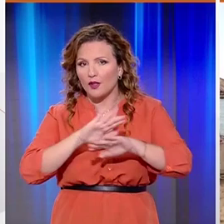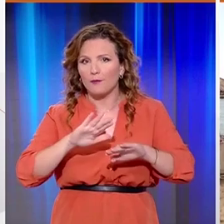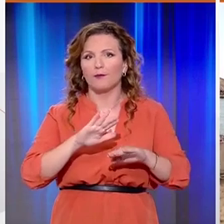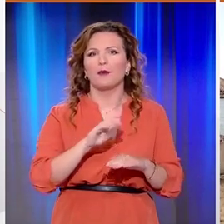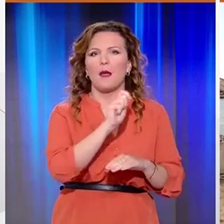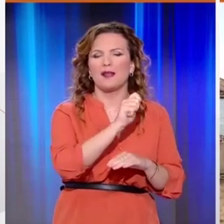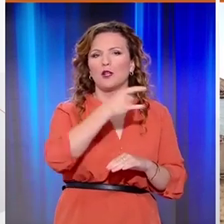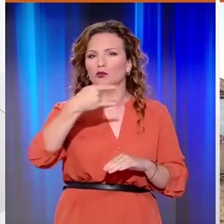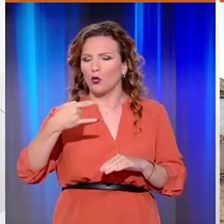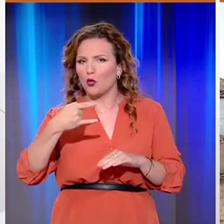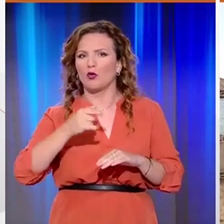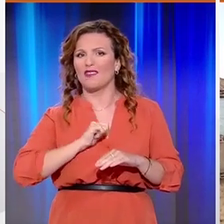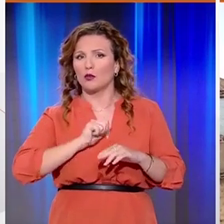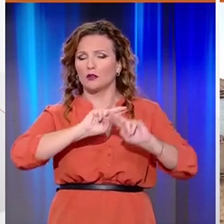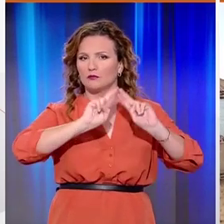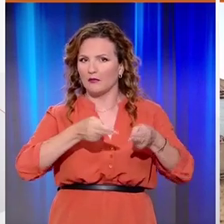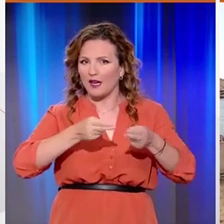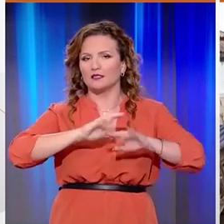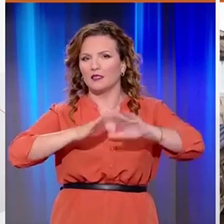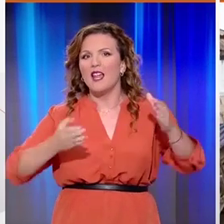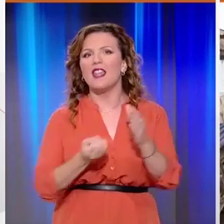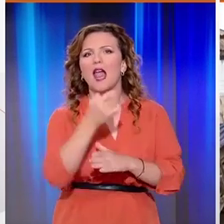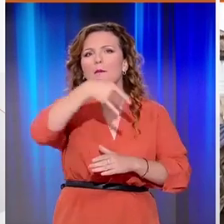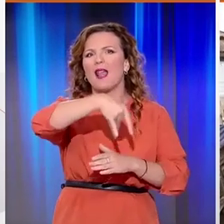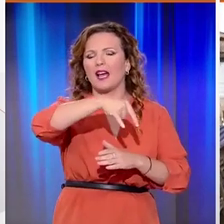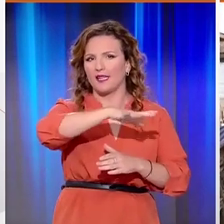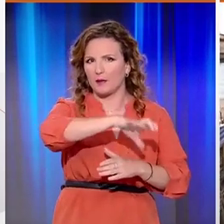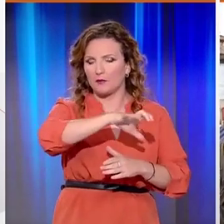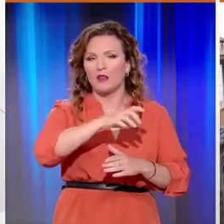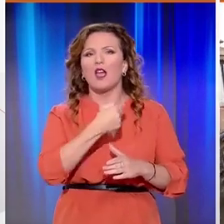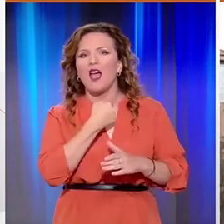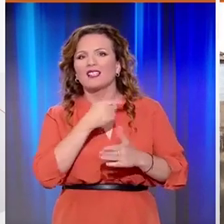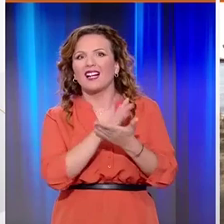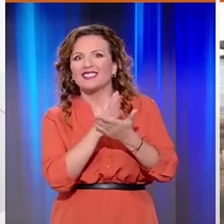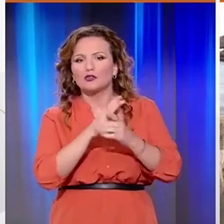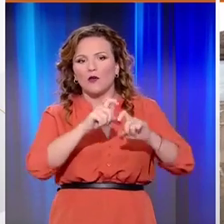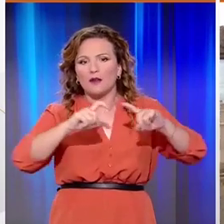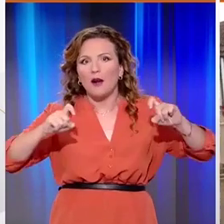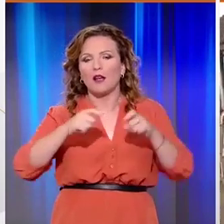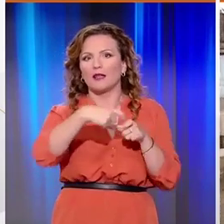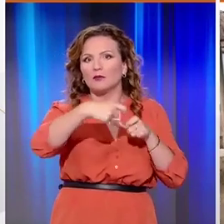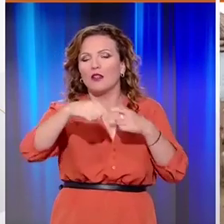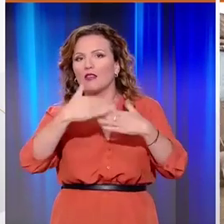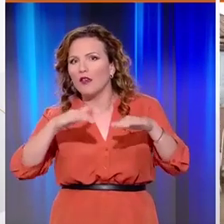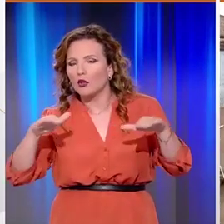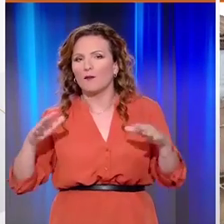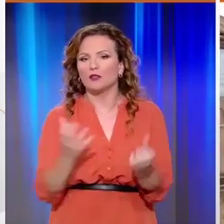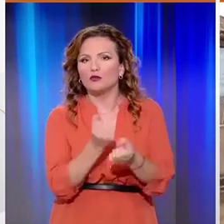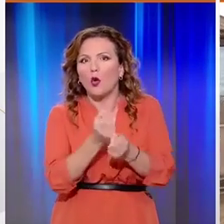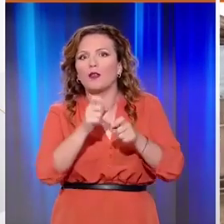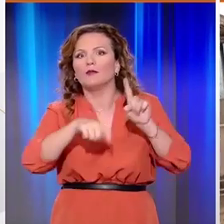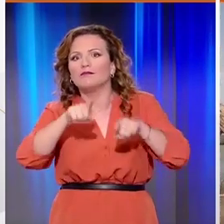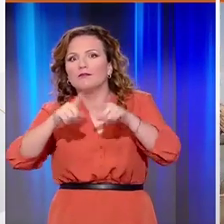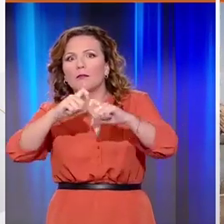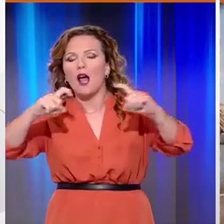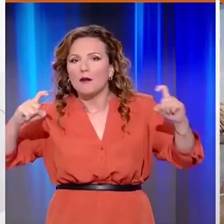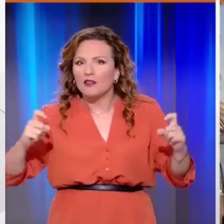Εμίλιος Ζόγκος, ιδιοκτήτης παραλιακού καταστήματος στα Νέα Πλάγια, έχασε το μισό εξοπλισμό του στο σαρωτικό τυφώνα. Διέζωσε μέσα από τα συντρίμια ό,τι